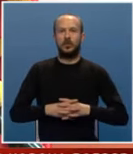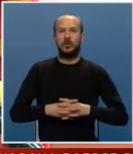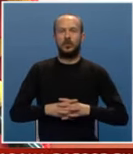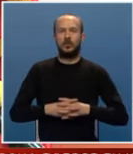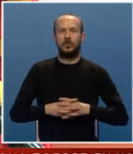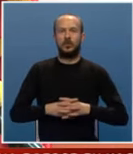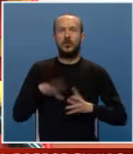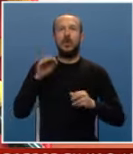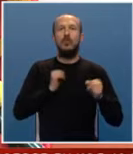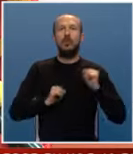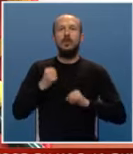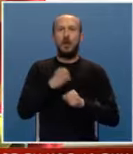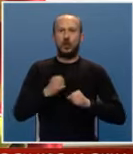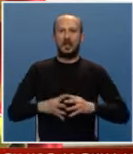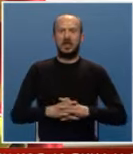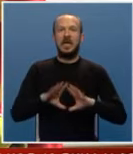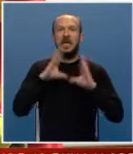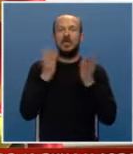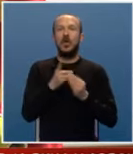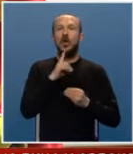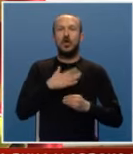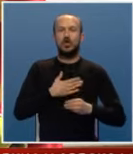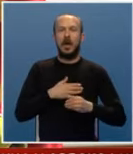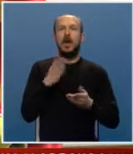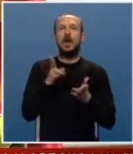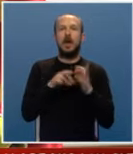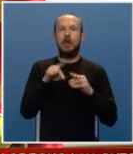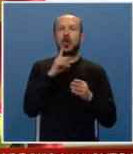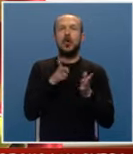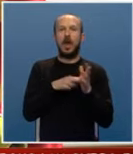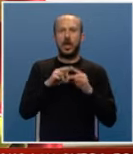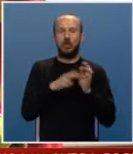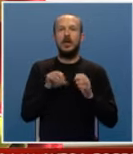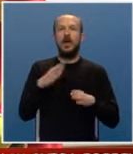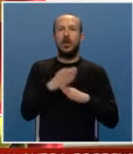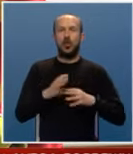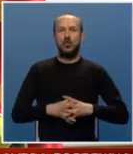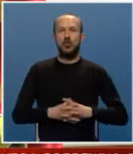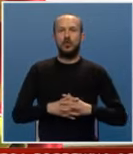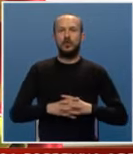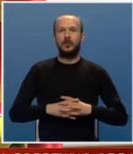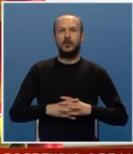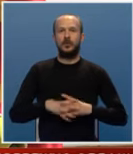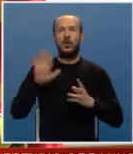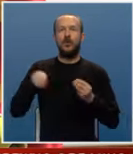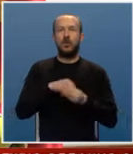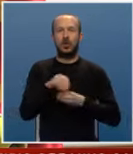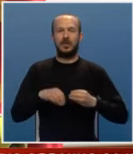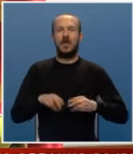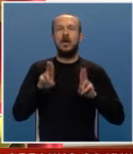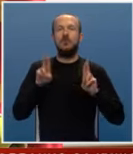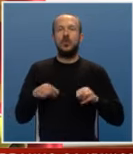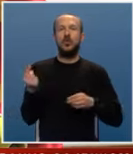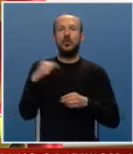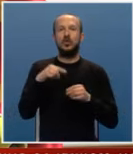To je mukotrpan proces. Svi oni koji žele na bilo koji način da pomogu ovoj porodici da